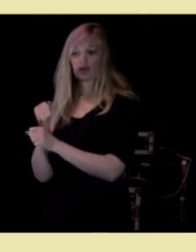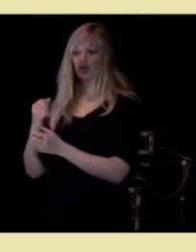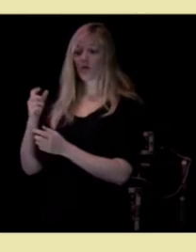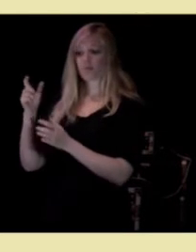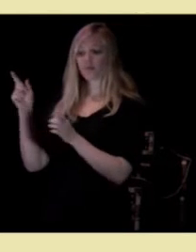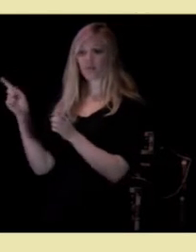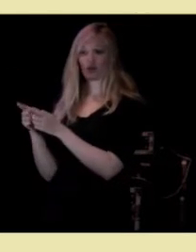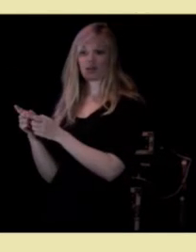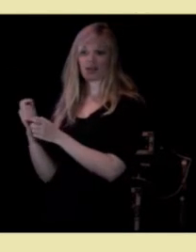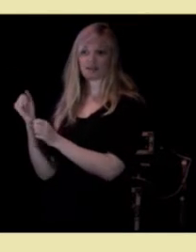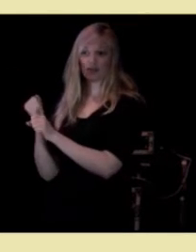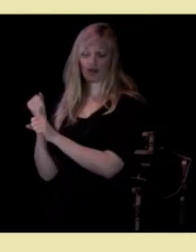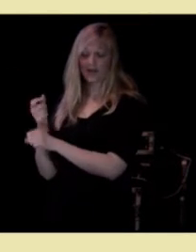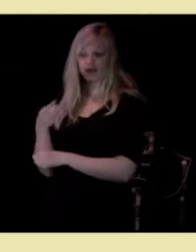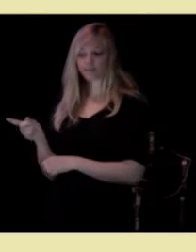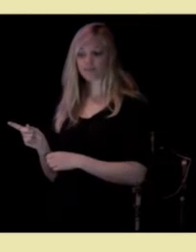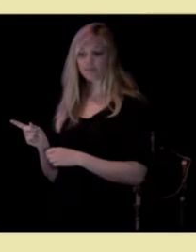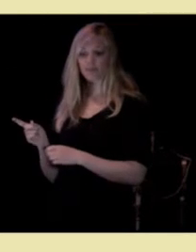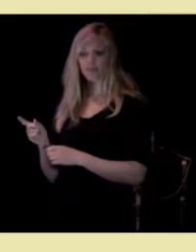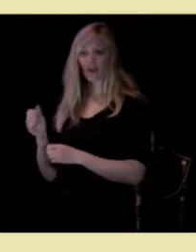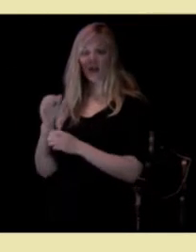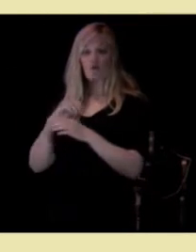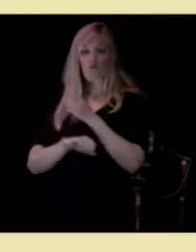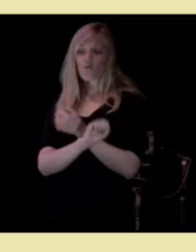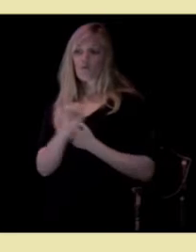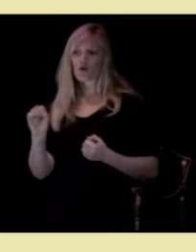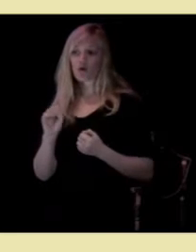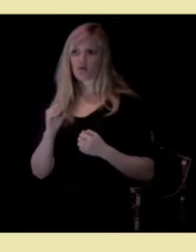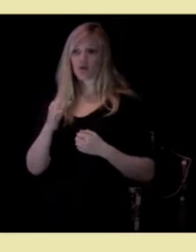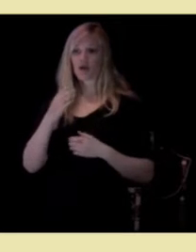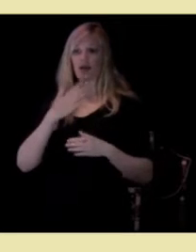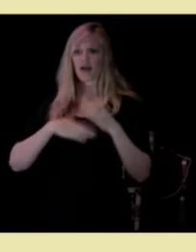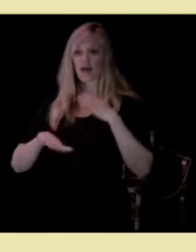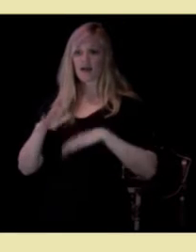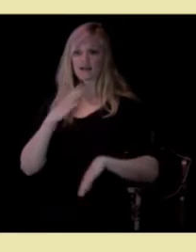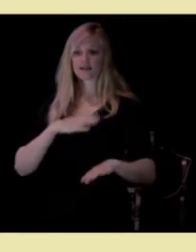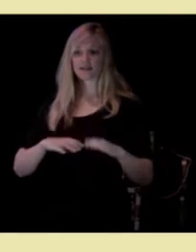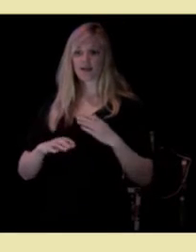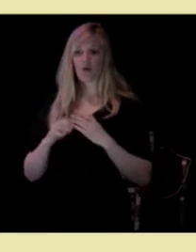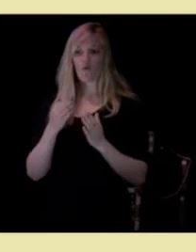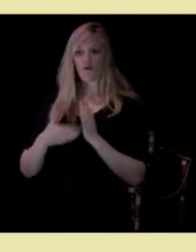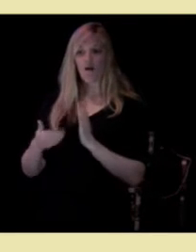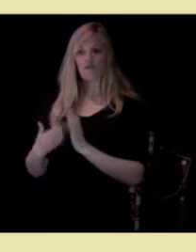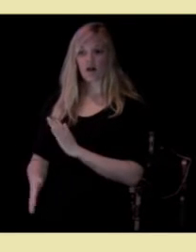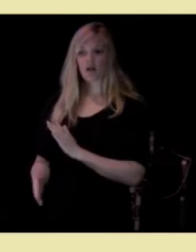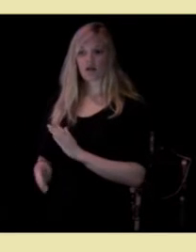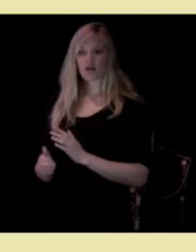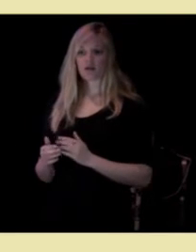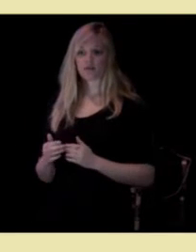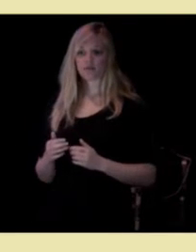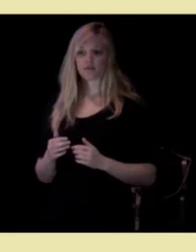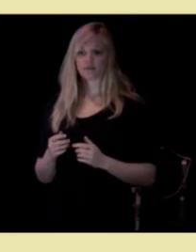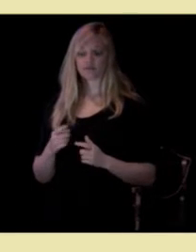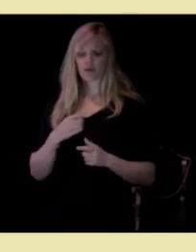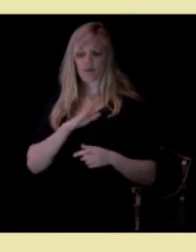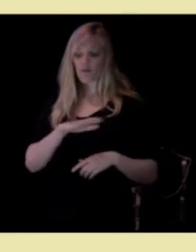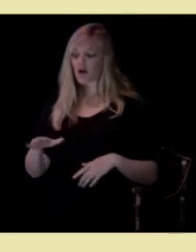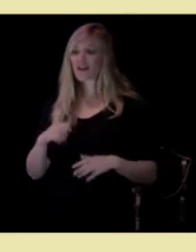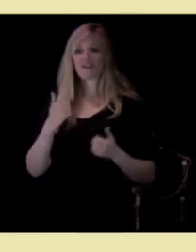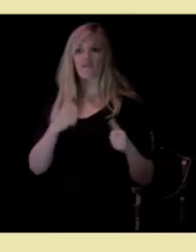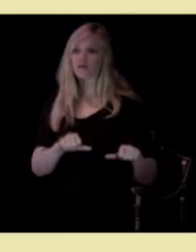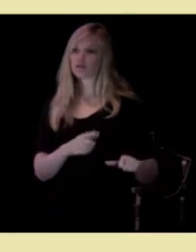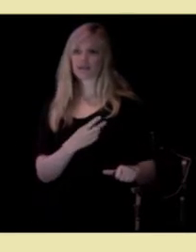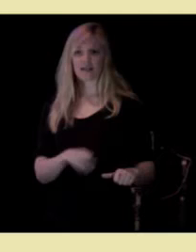Målet er å forebygge helseproblemer og frafall. Barnombudet pleier seg barn er ikke vanskelig.